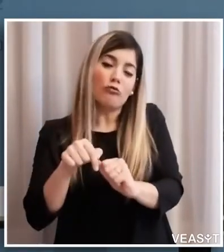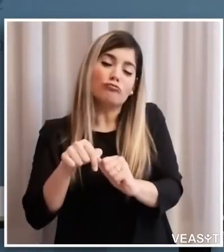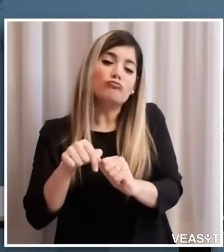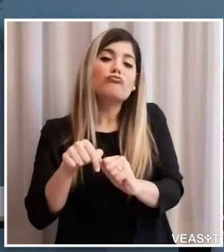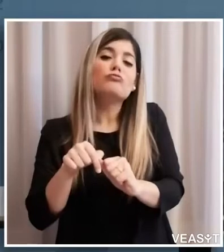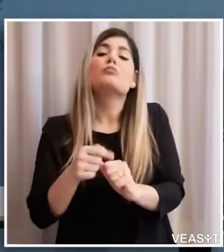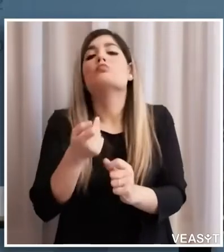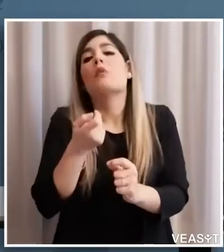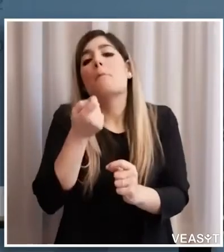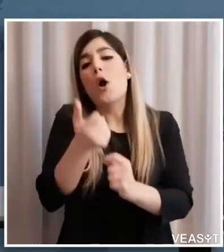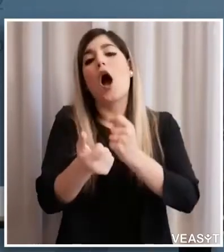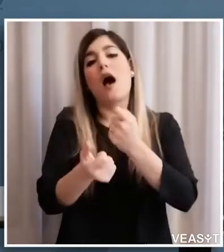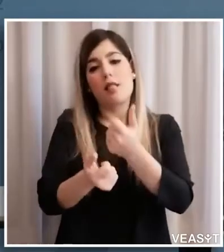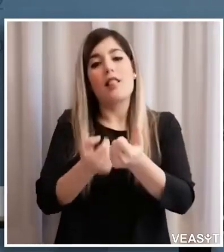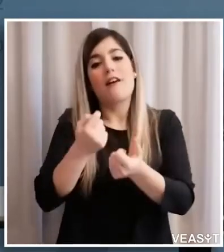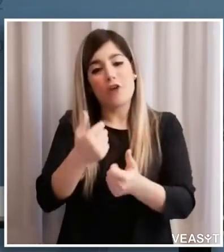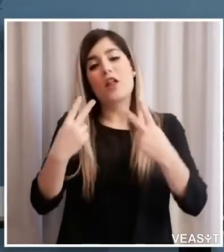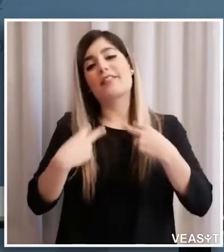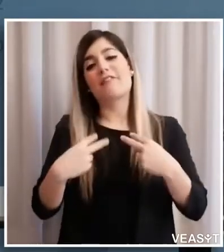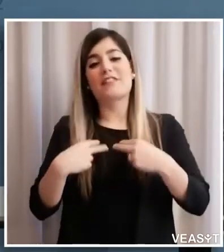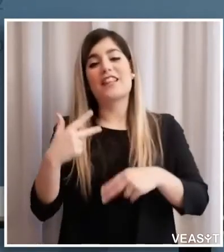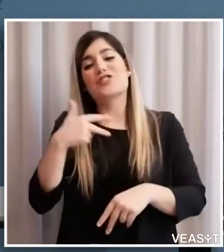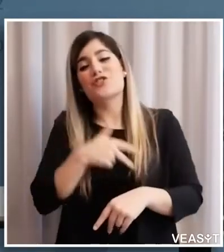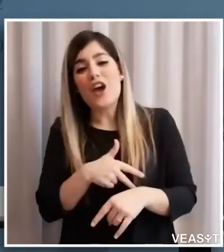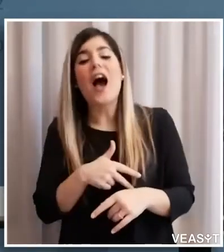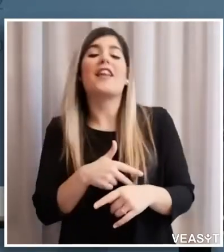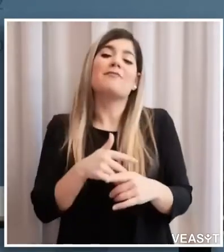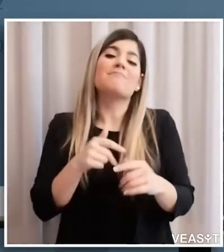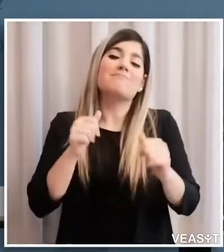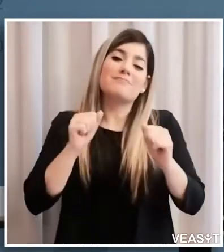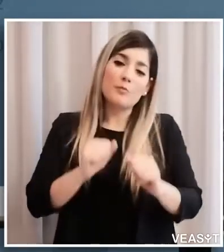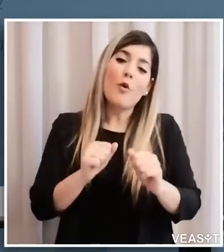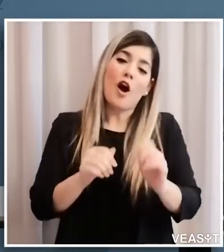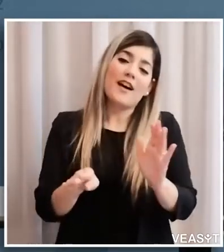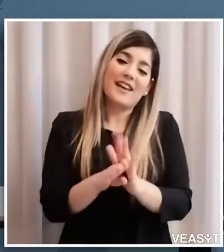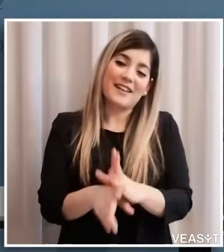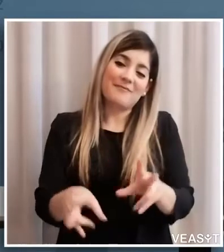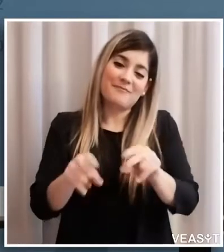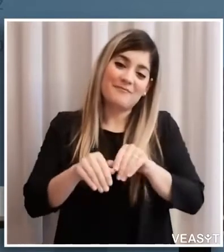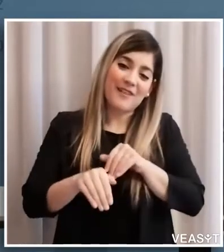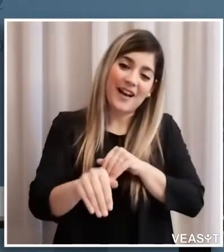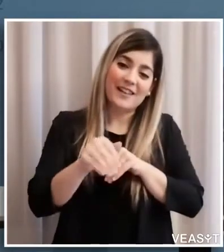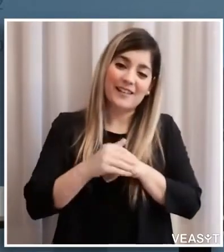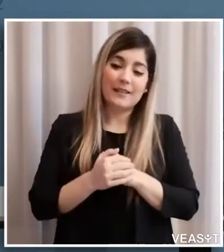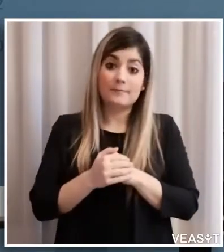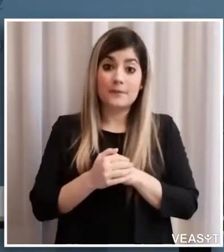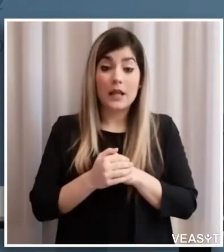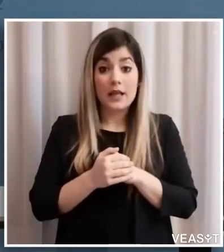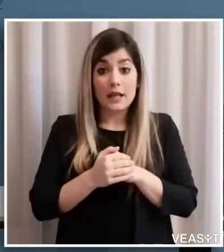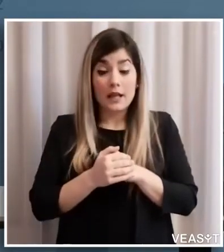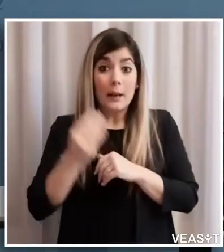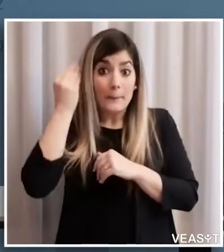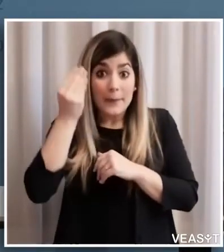piccoli passi per quanto riguarda la nostra vita sociale. Perché sarebbe un grave errore pensare che